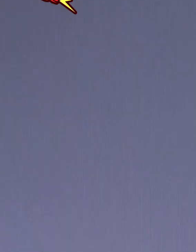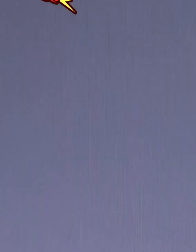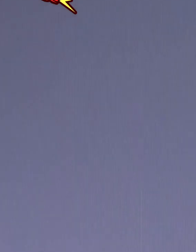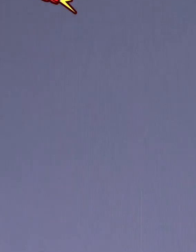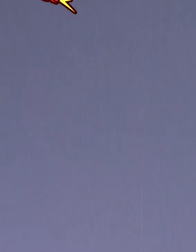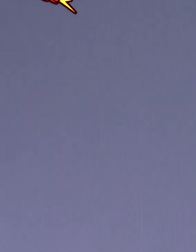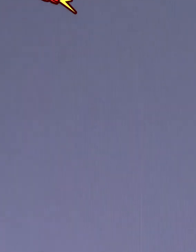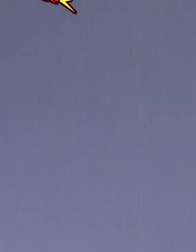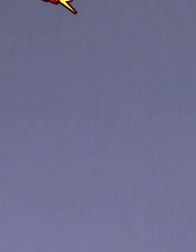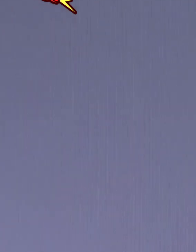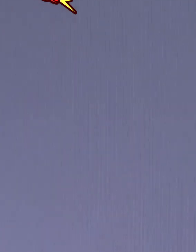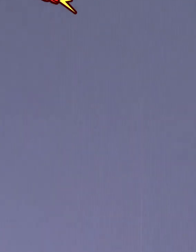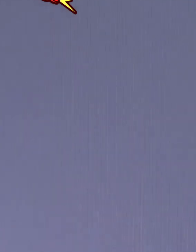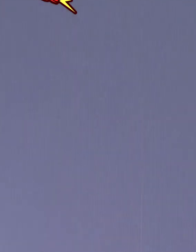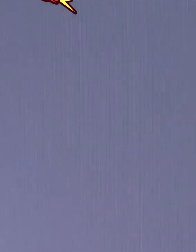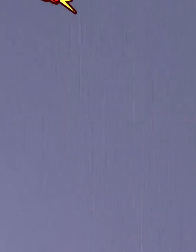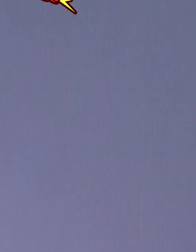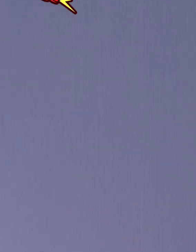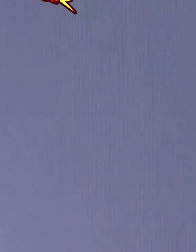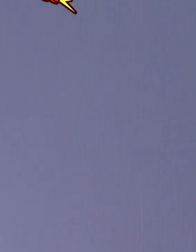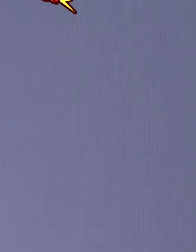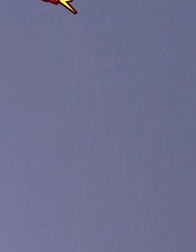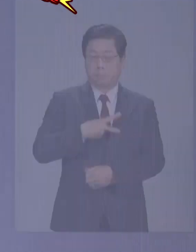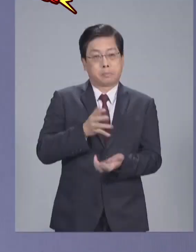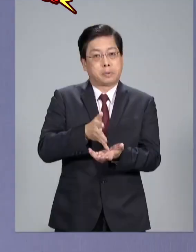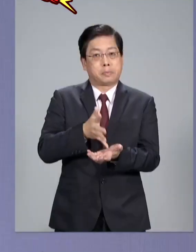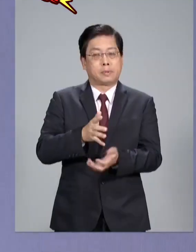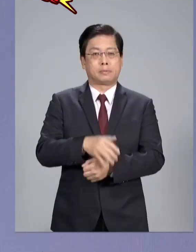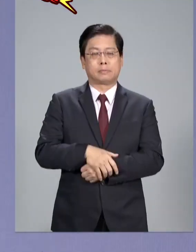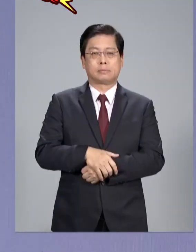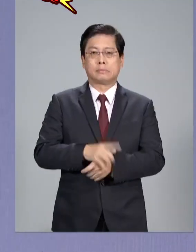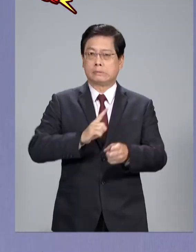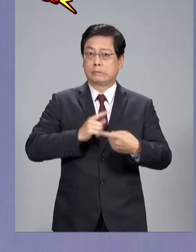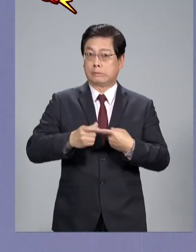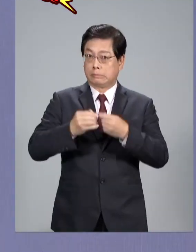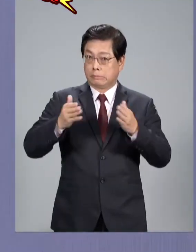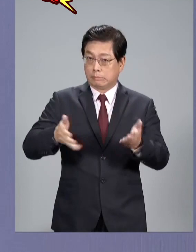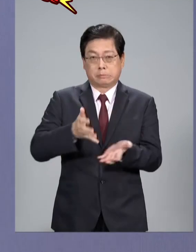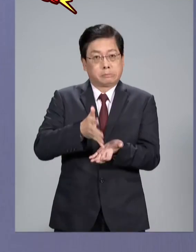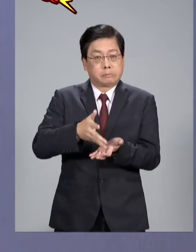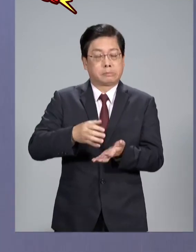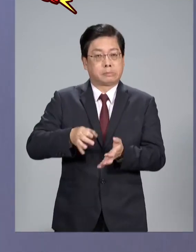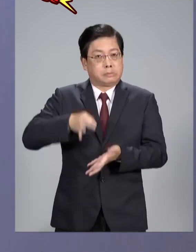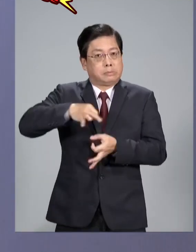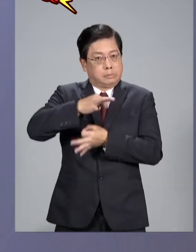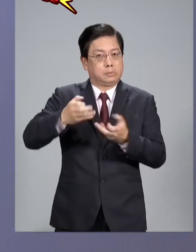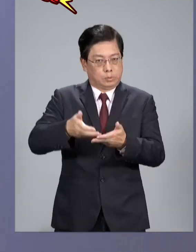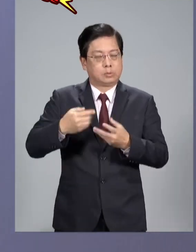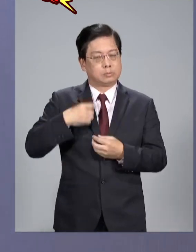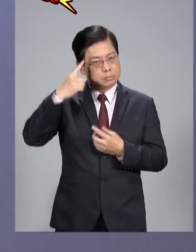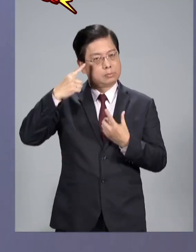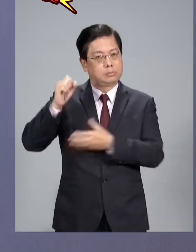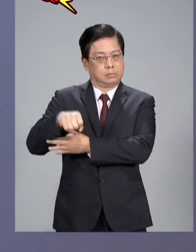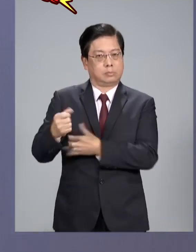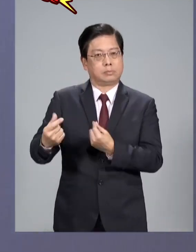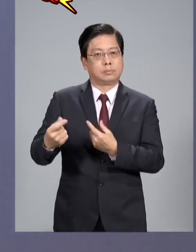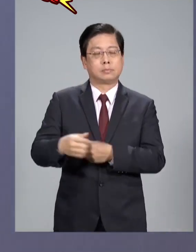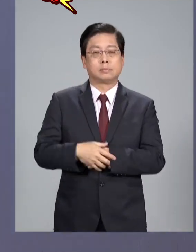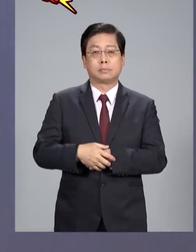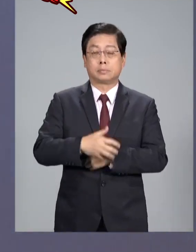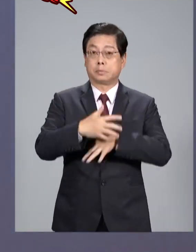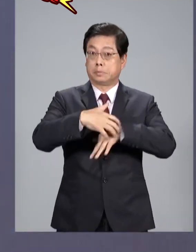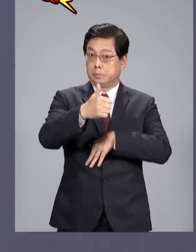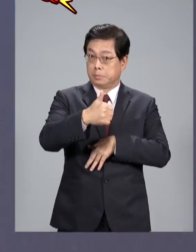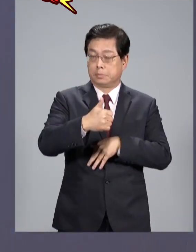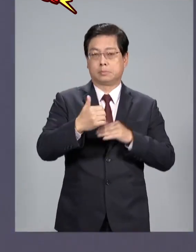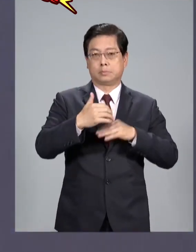當仔細聆聽了吳女士兩輪的發言他在第一論裡面特別提到經濟的重要我完全認同所以侯友